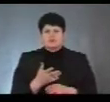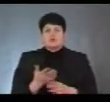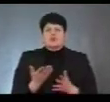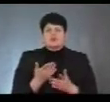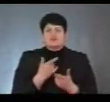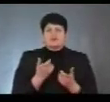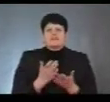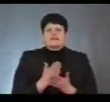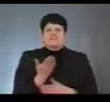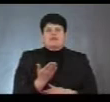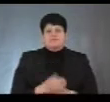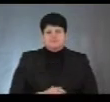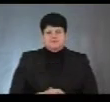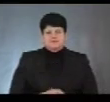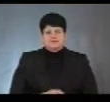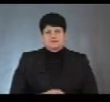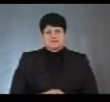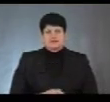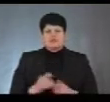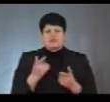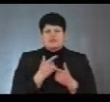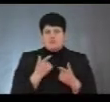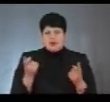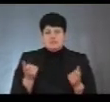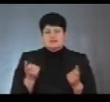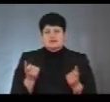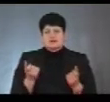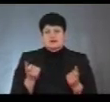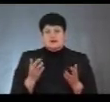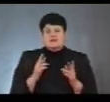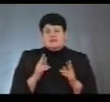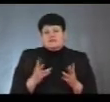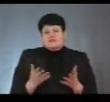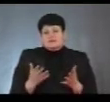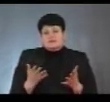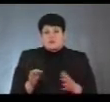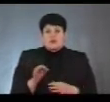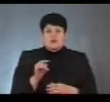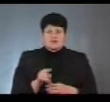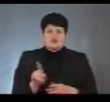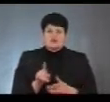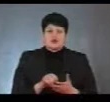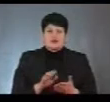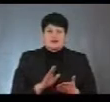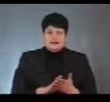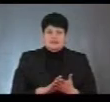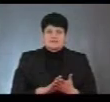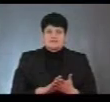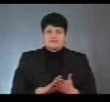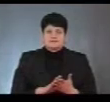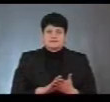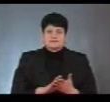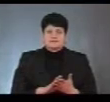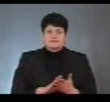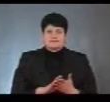інформацію маєте ви? Ну, інформація, власне, як ми вже тут з'ясували, про те, що реєстр, насправді реєстр виборців,